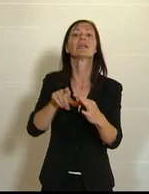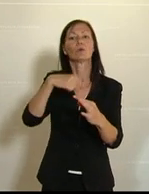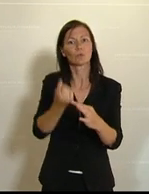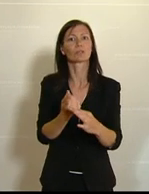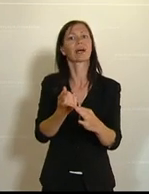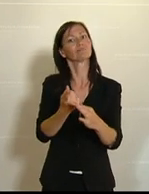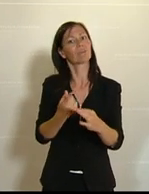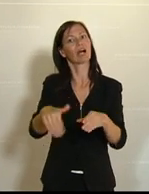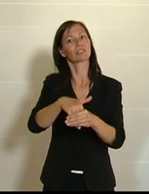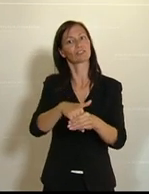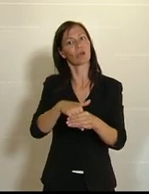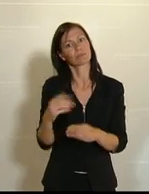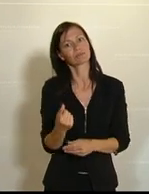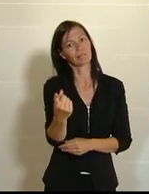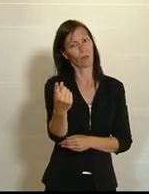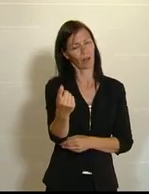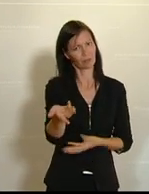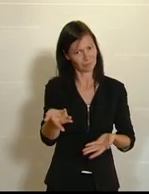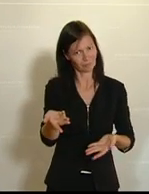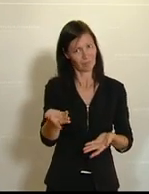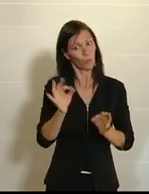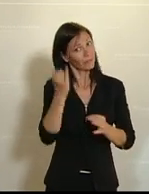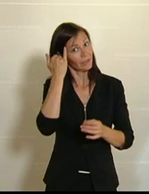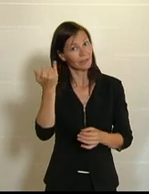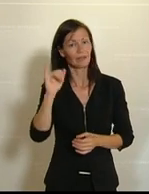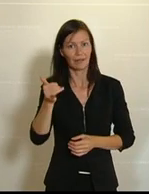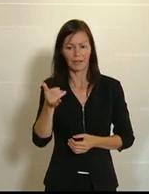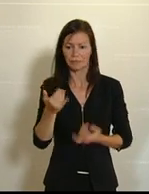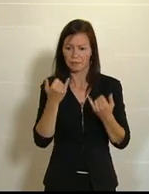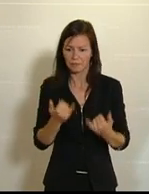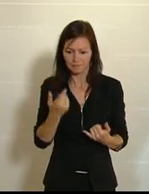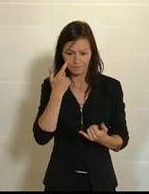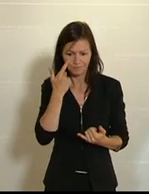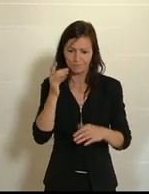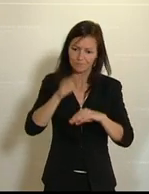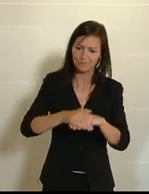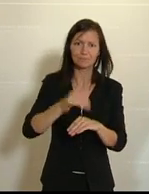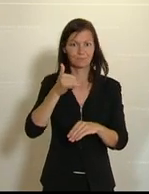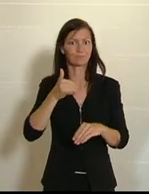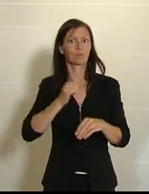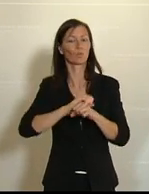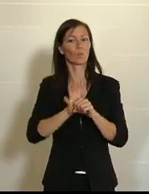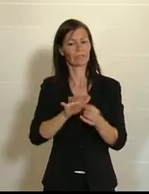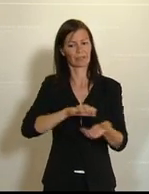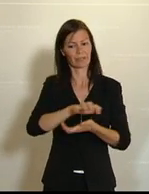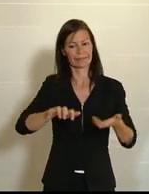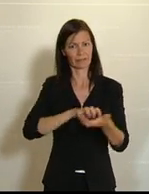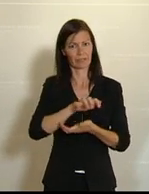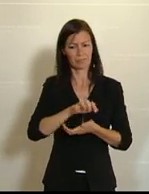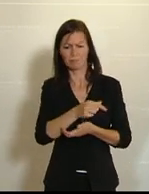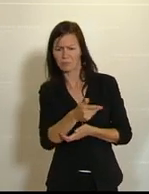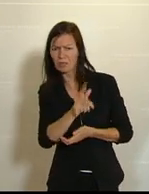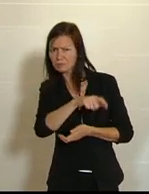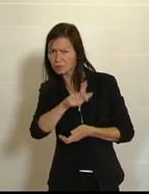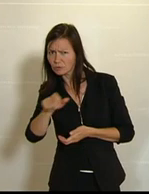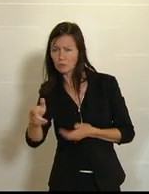eine gute Intention. Und nun hat sich herausgestellt, anlässlich der Covid-Krise, dass nun manche, die zum Beispiel